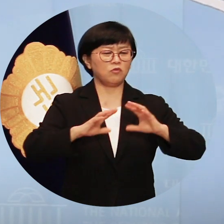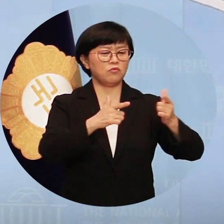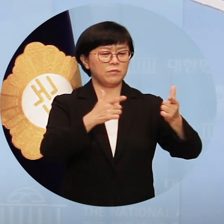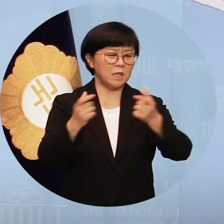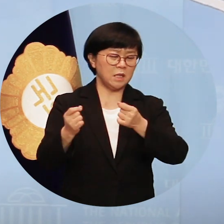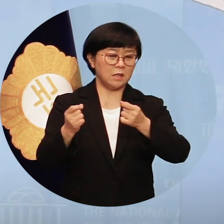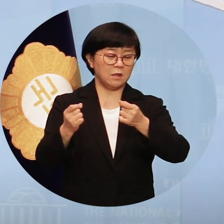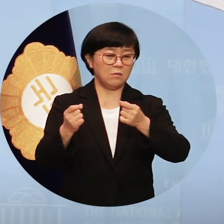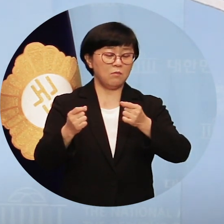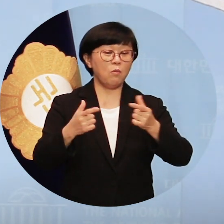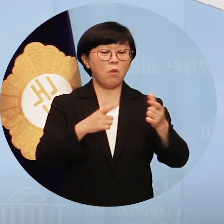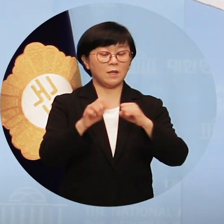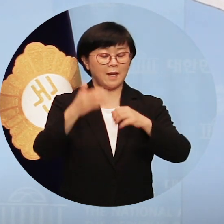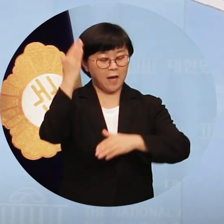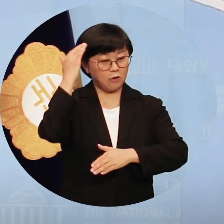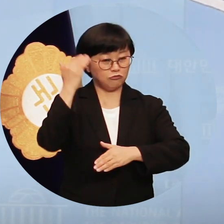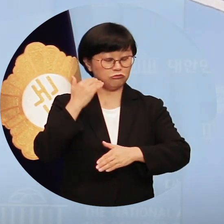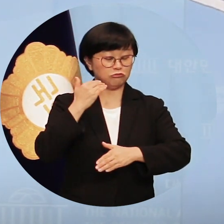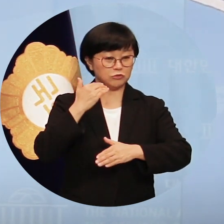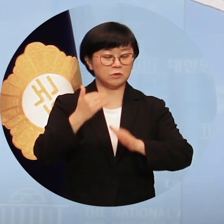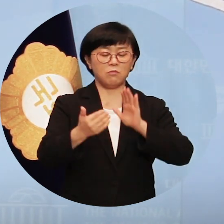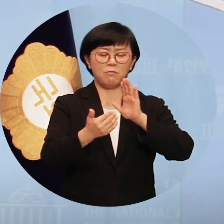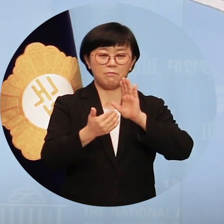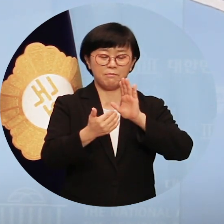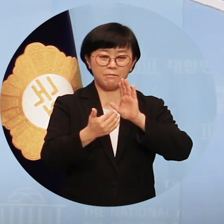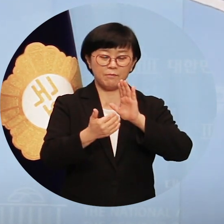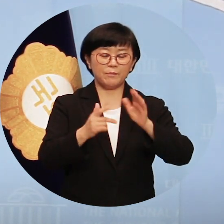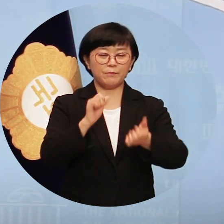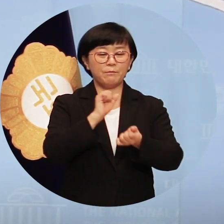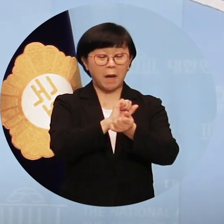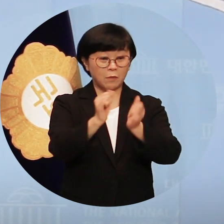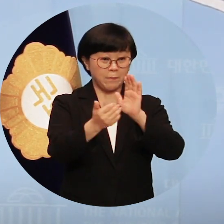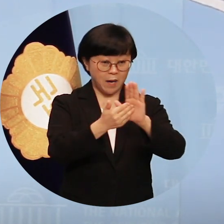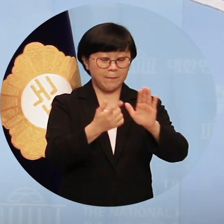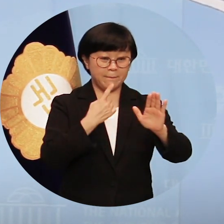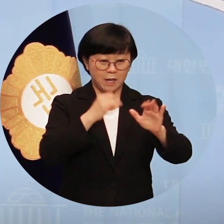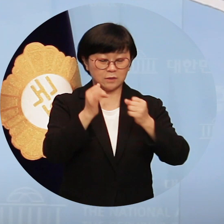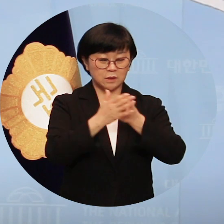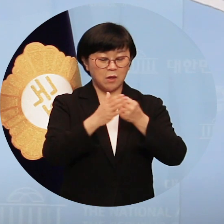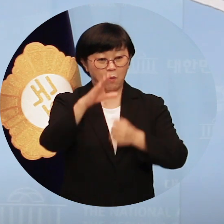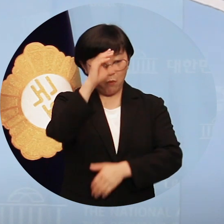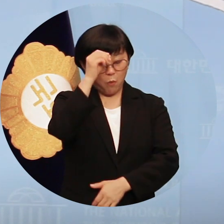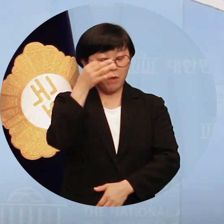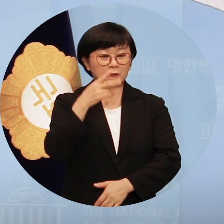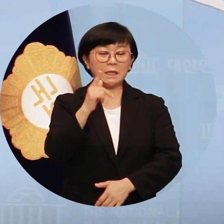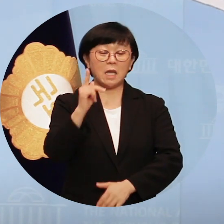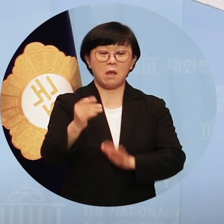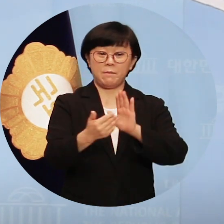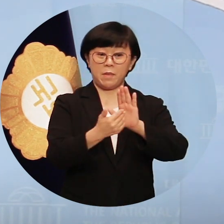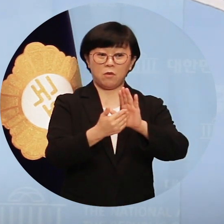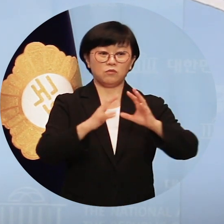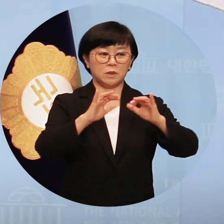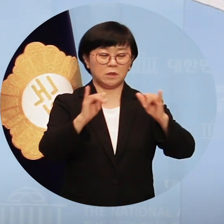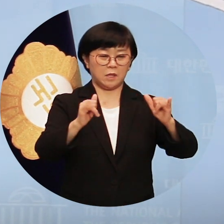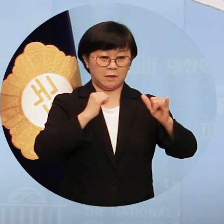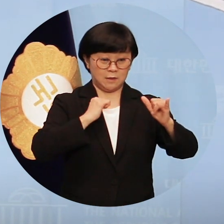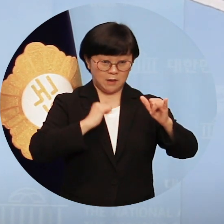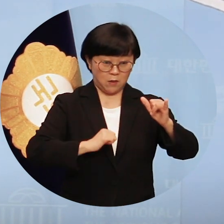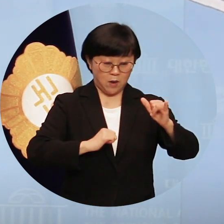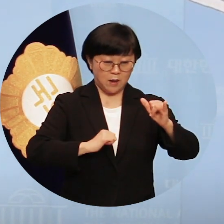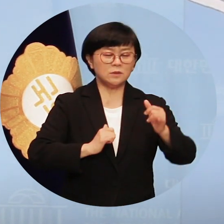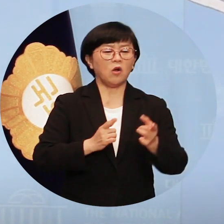대한민국을 지켜낸 한 해였습니다. 세계 모범이 된 K-방역은 국민들의 인내와 절제,